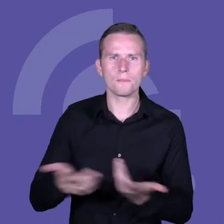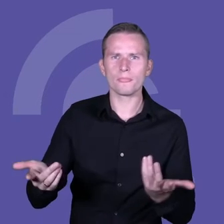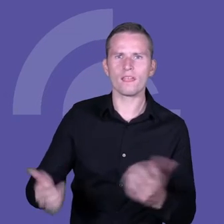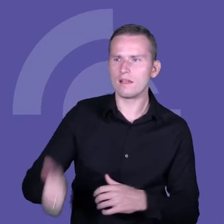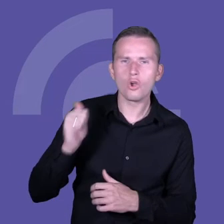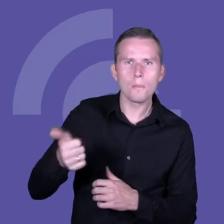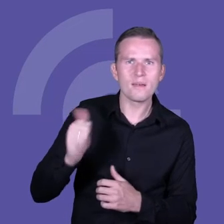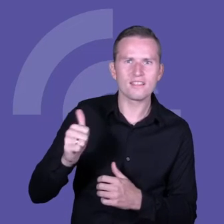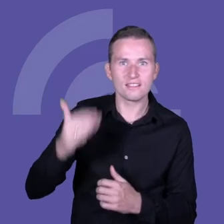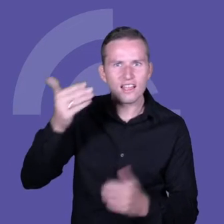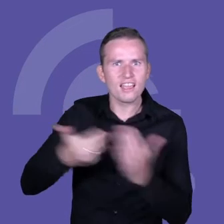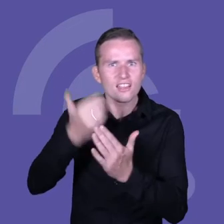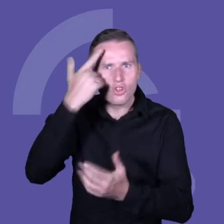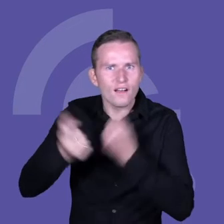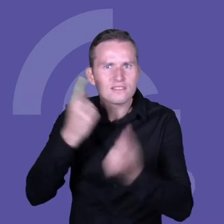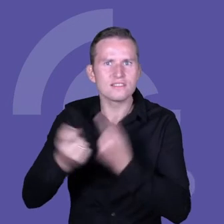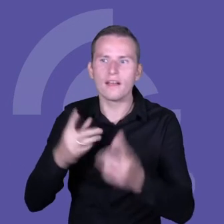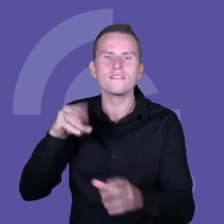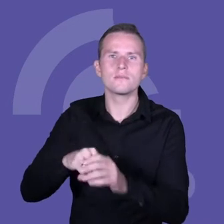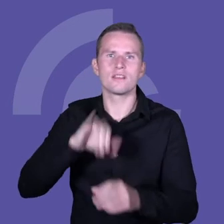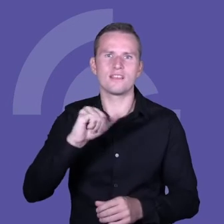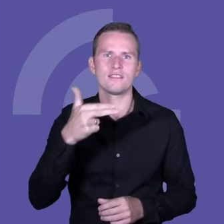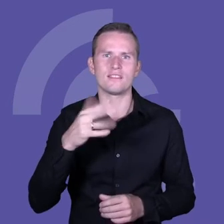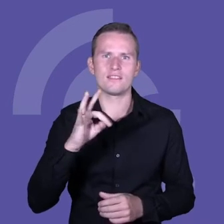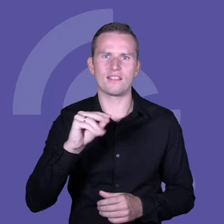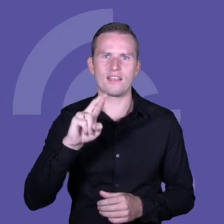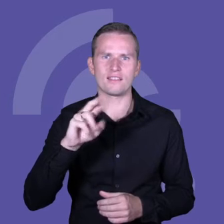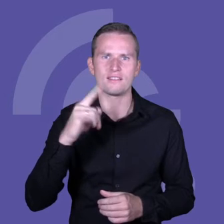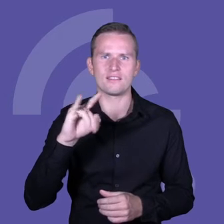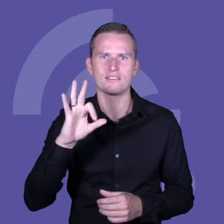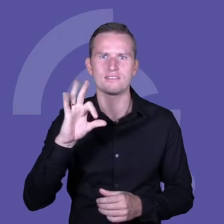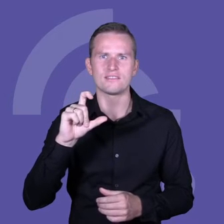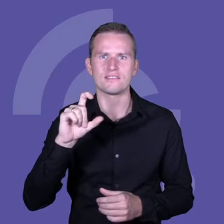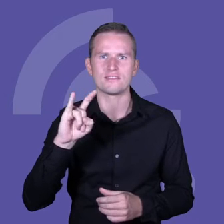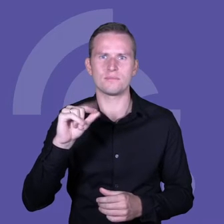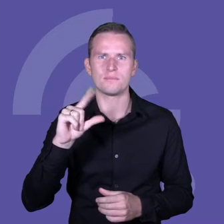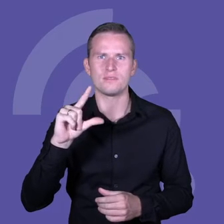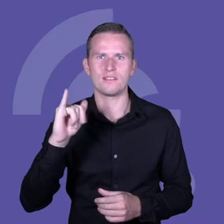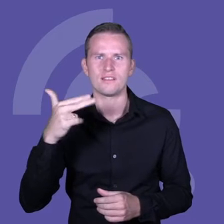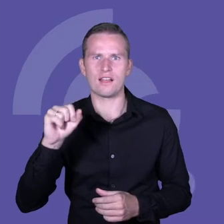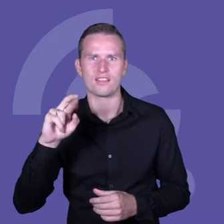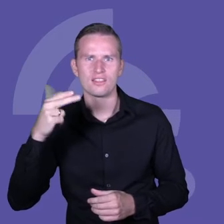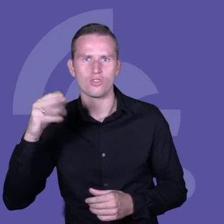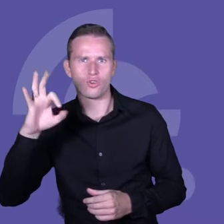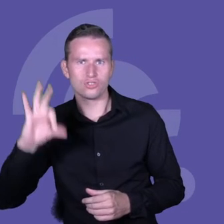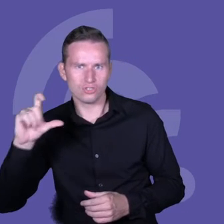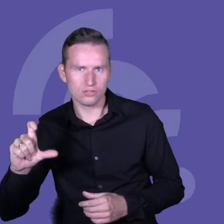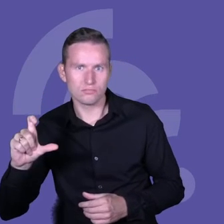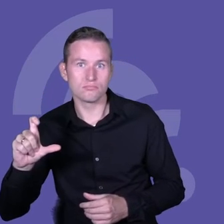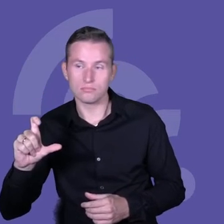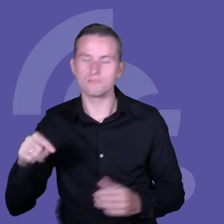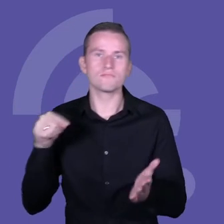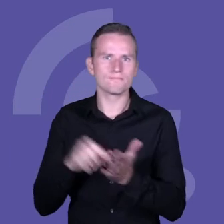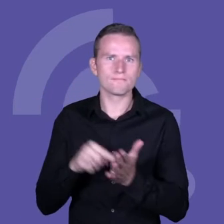uwidacznia, jest interdyscyplinarność. Żeby ten projekt mógł skończyć się sukcesem, tutaj